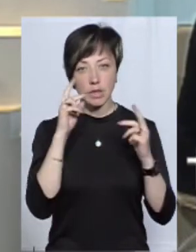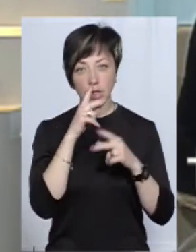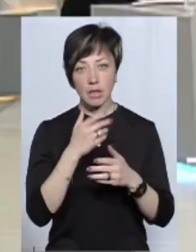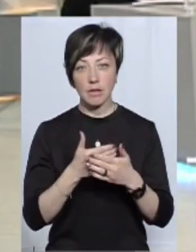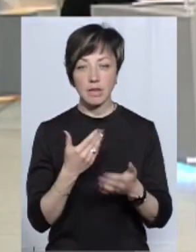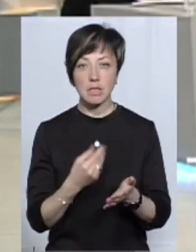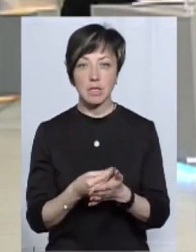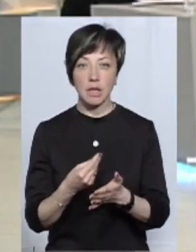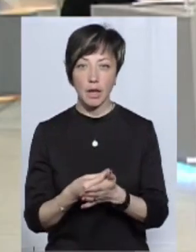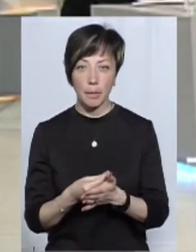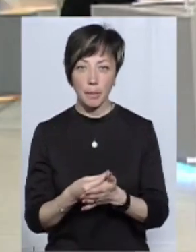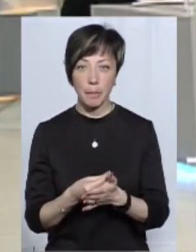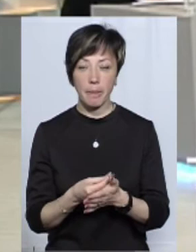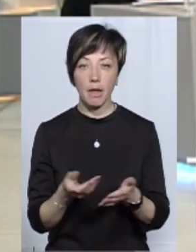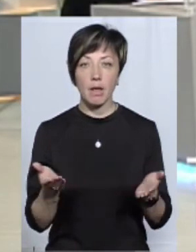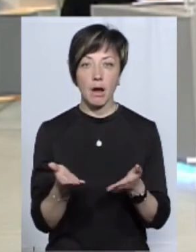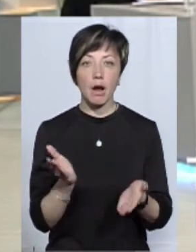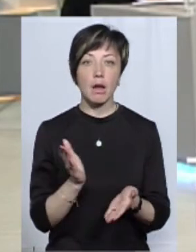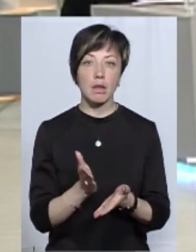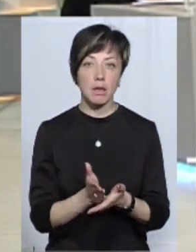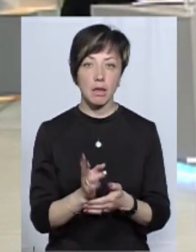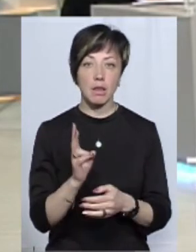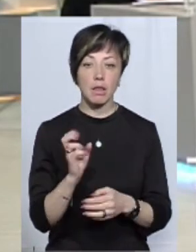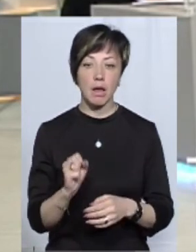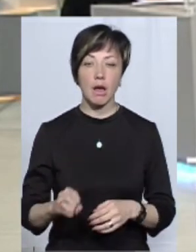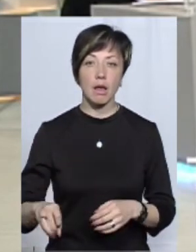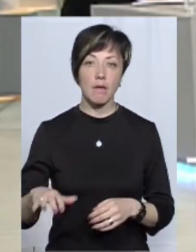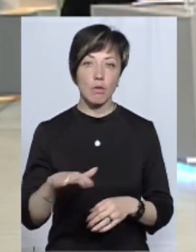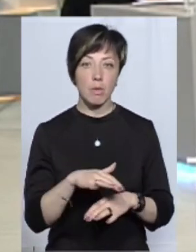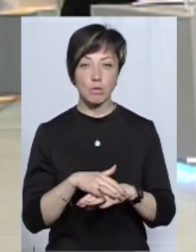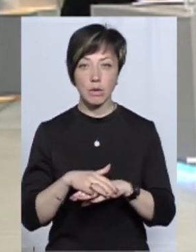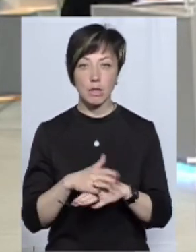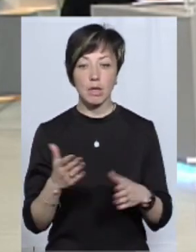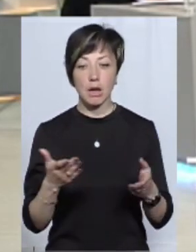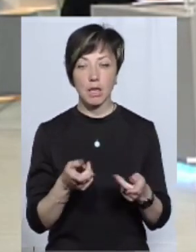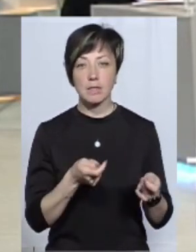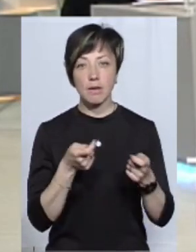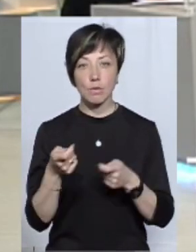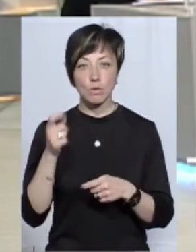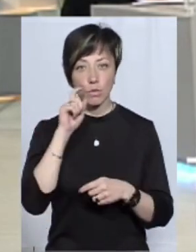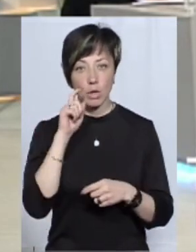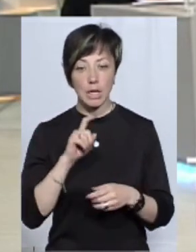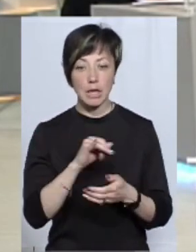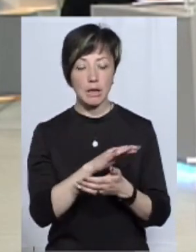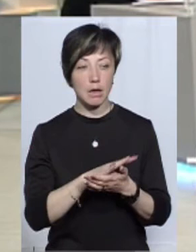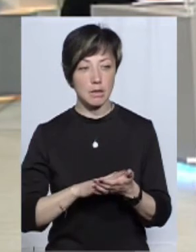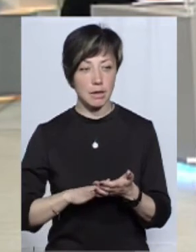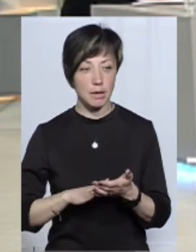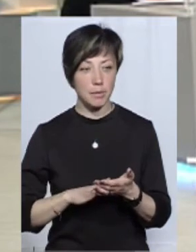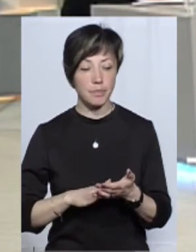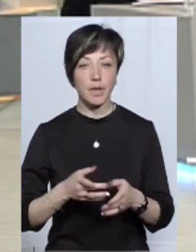ціни, яка є на європейському ринку, яка завозиться в Україну і так далі.